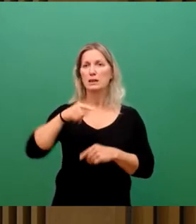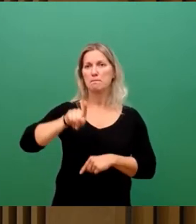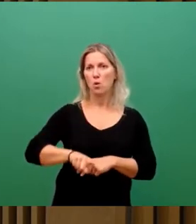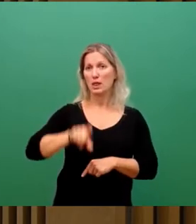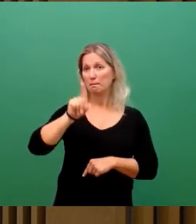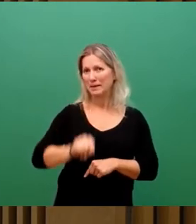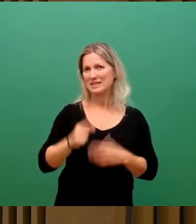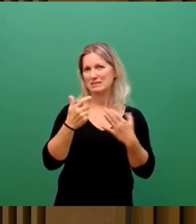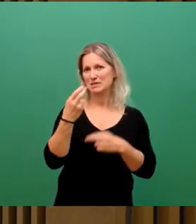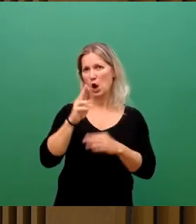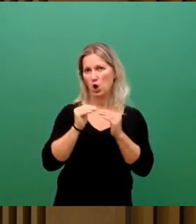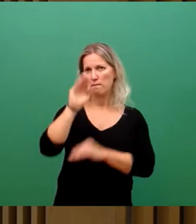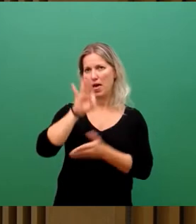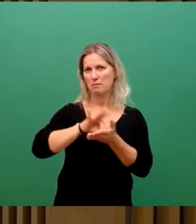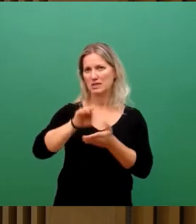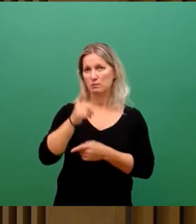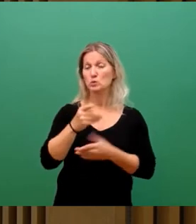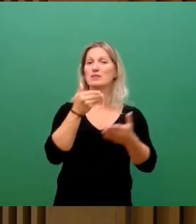In diesem Zusammenhang habe ich folgende Fragen.